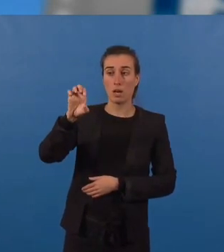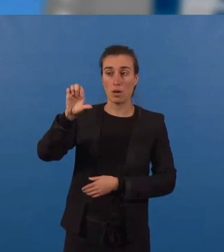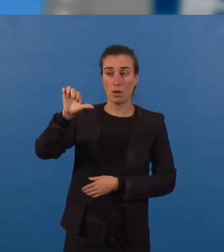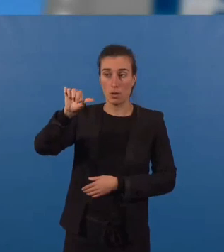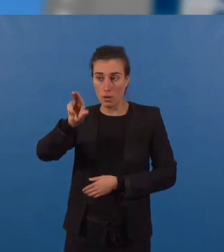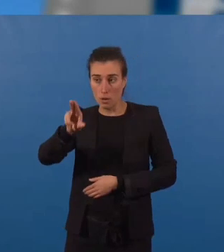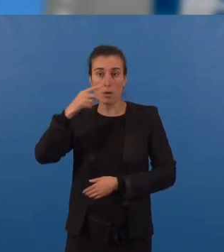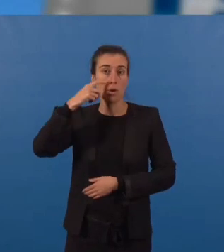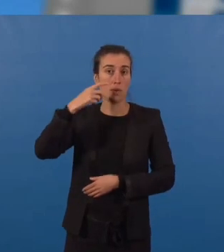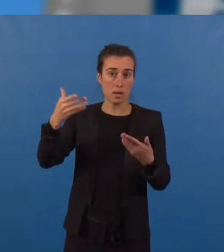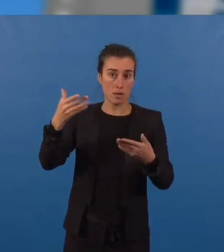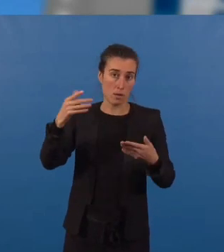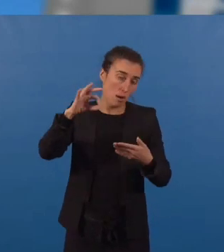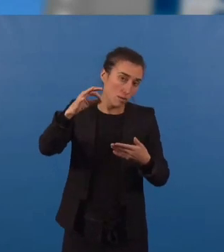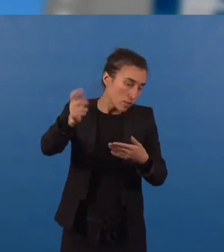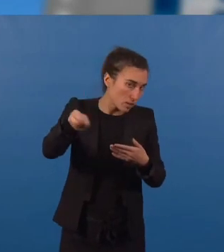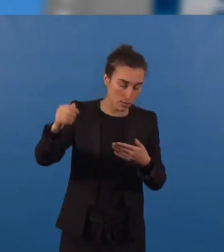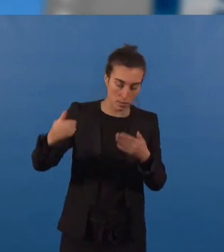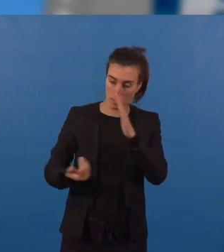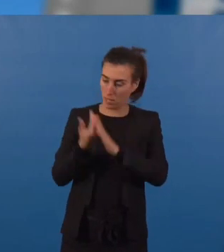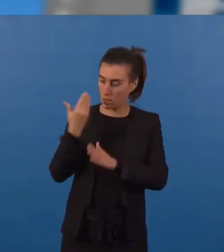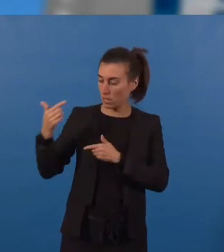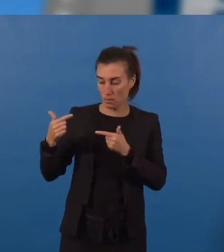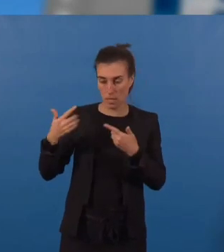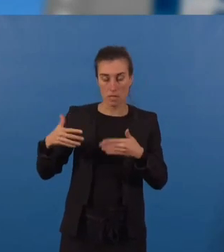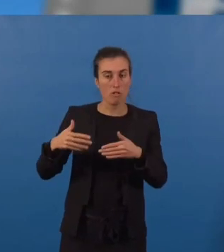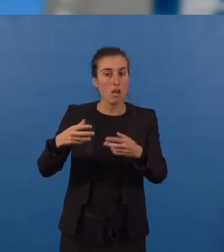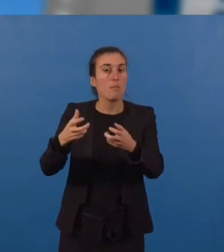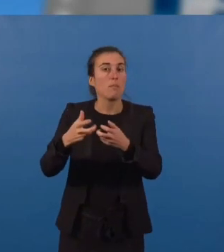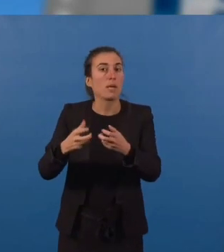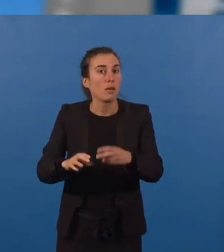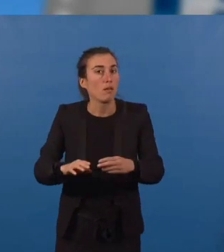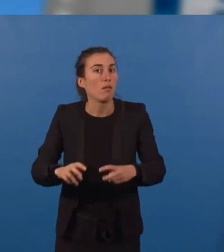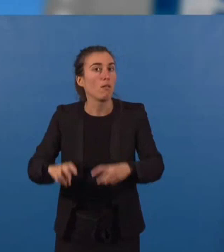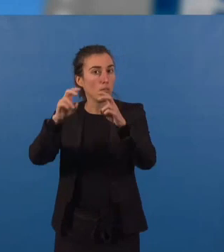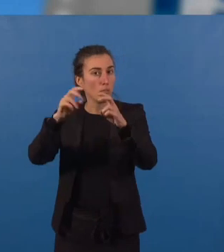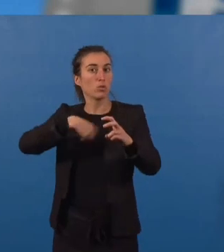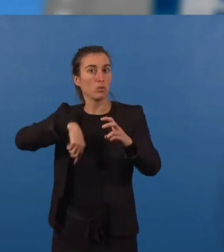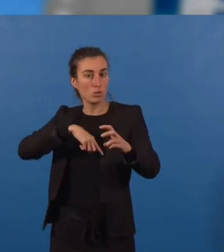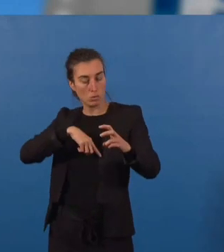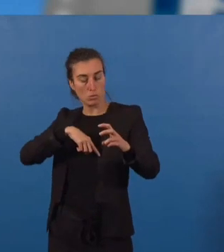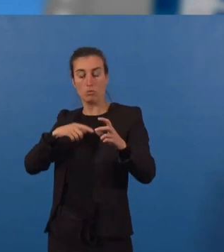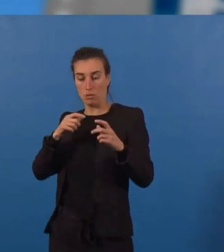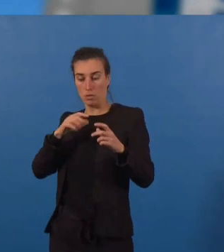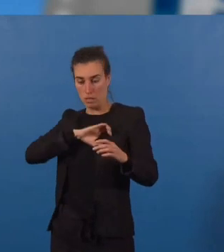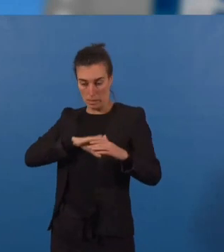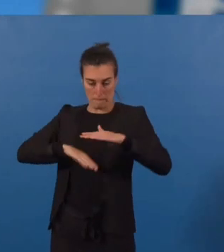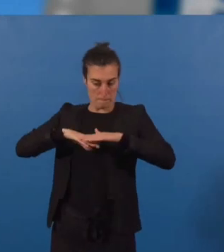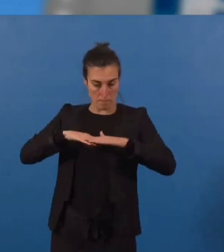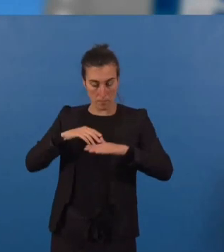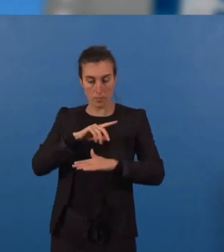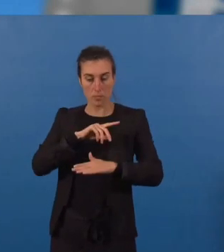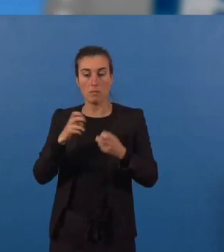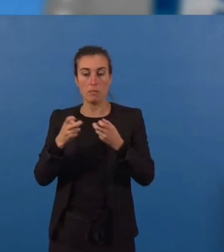a été largement débattu ce matin, les hausses de prix des fluides de gaz ou de'électricité. Cette situation, nous en